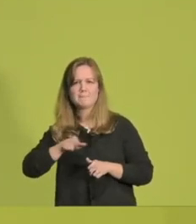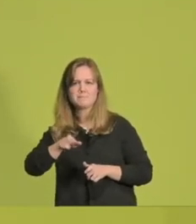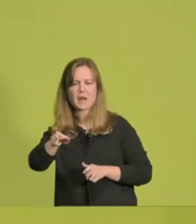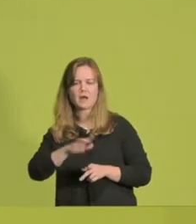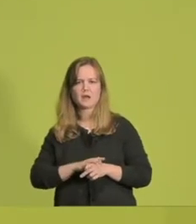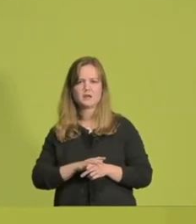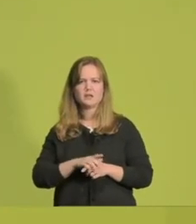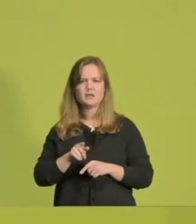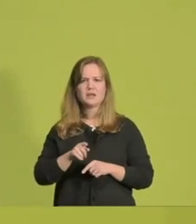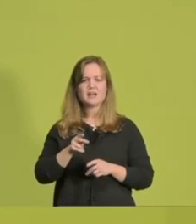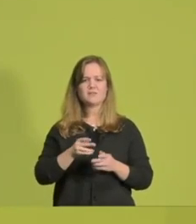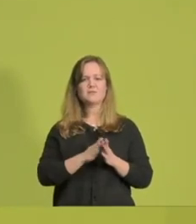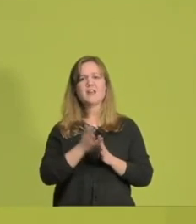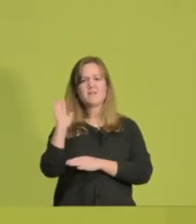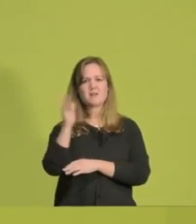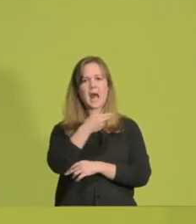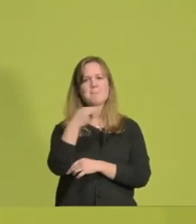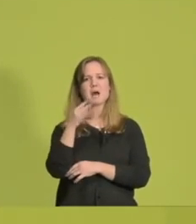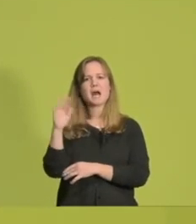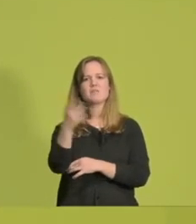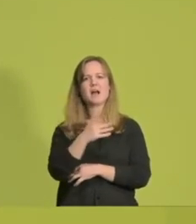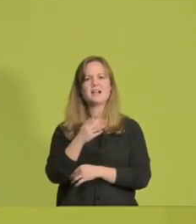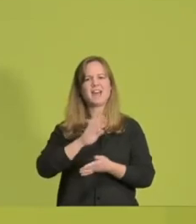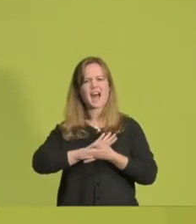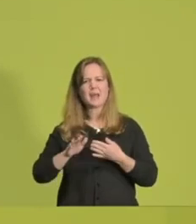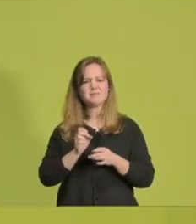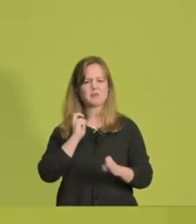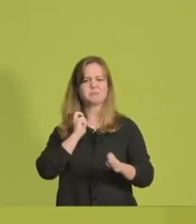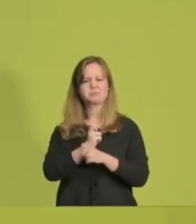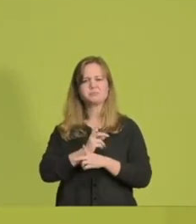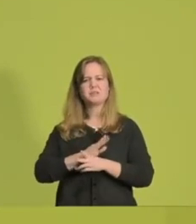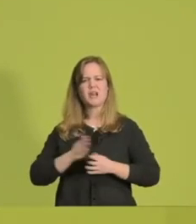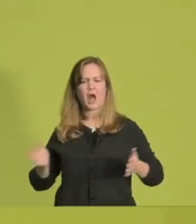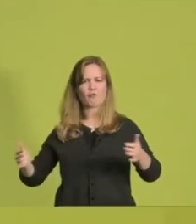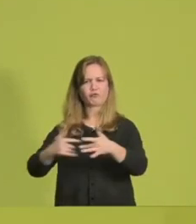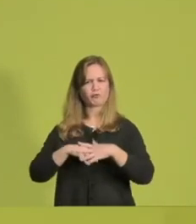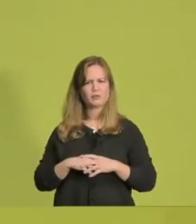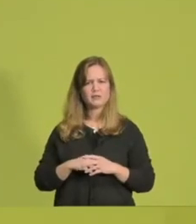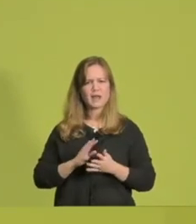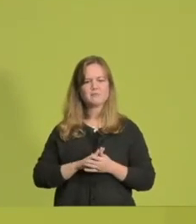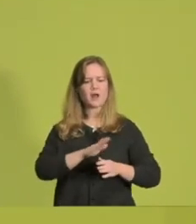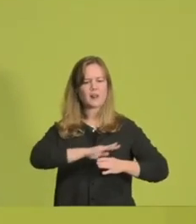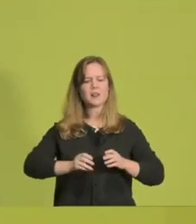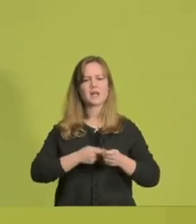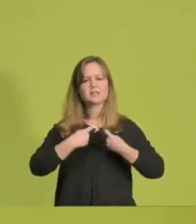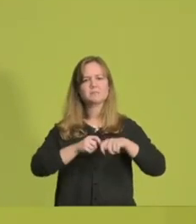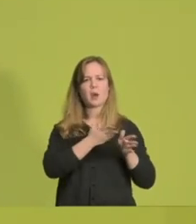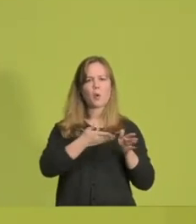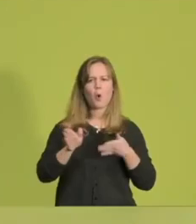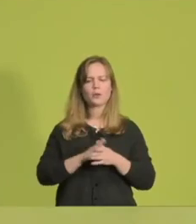rechtswidrig räumen lassen, sondern sie hat ihre Arbeit nicht gemacht, sie hat ihre Versprechungen nicht eingehalten, sie hat eine Landesbauordnung gemacht, liebe